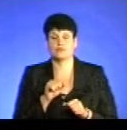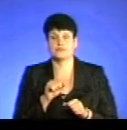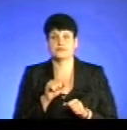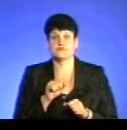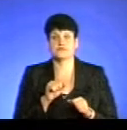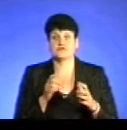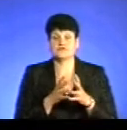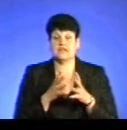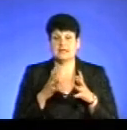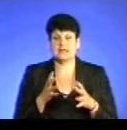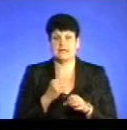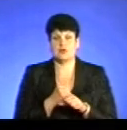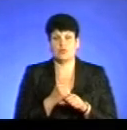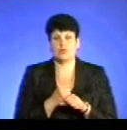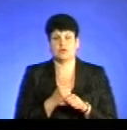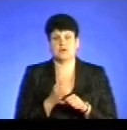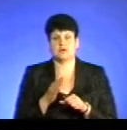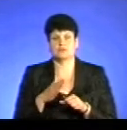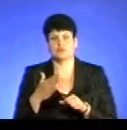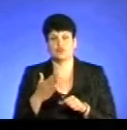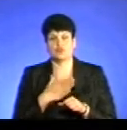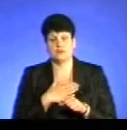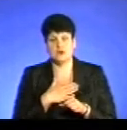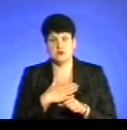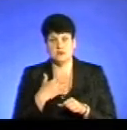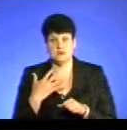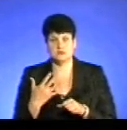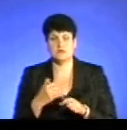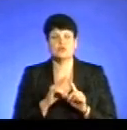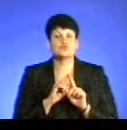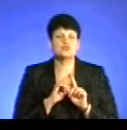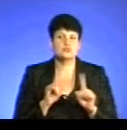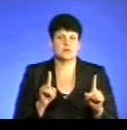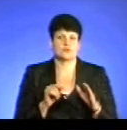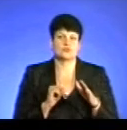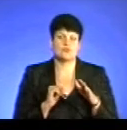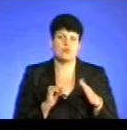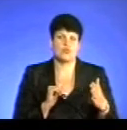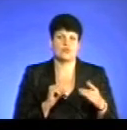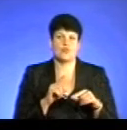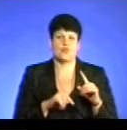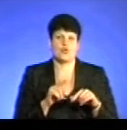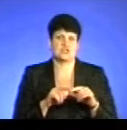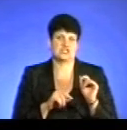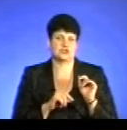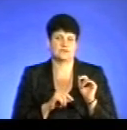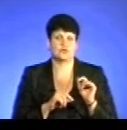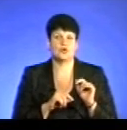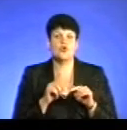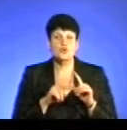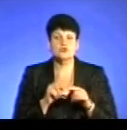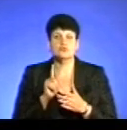бути велика робота і з боку нашої, ми таку роботу проводимо, і особливо з боку родичів. Родичі повинні